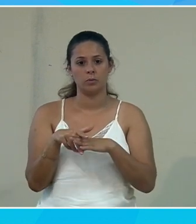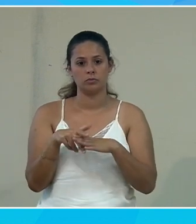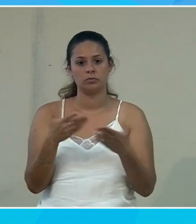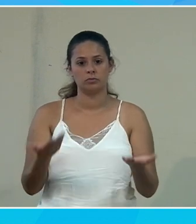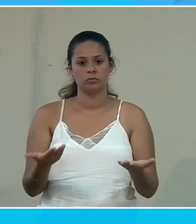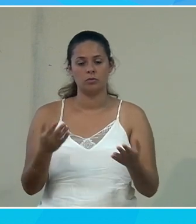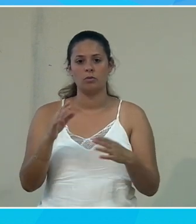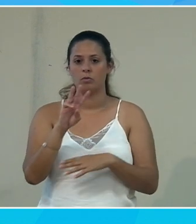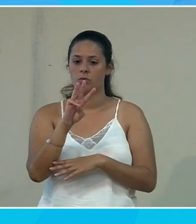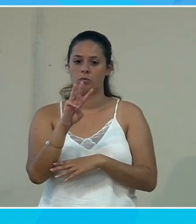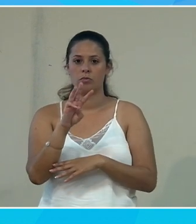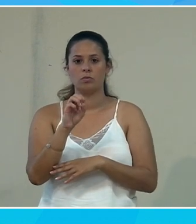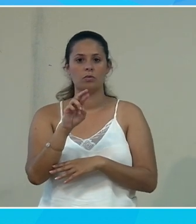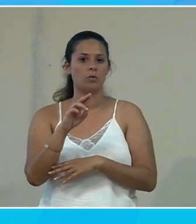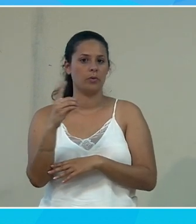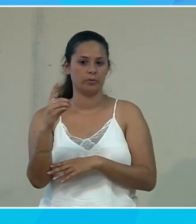dans Word par exemple.